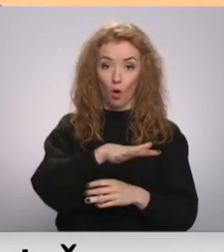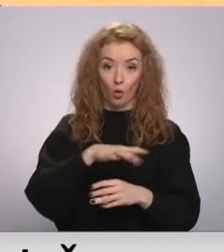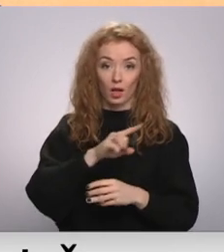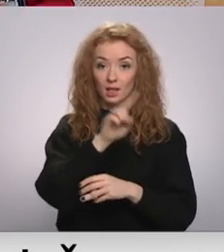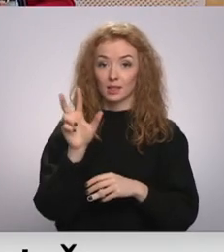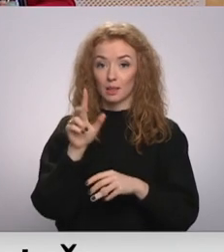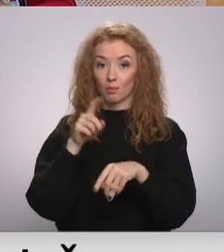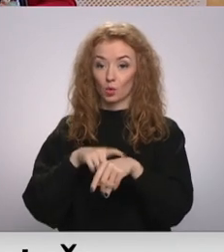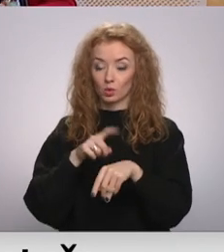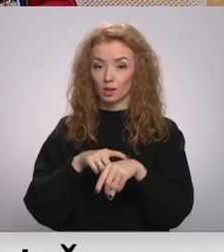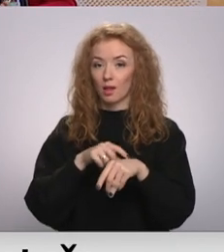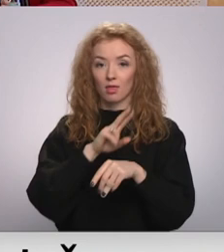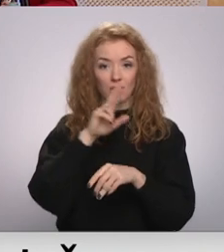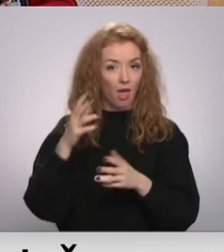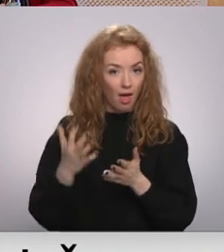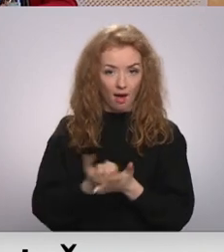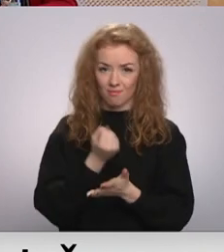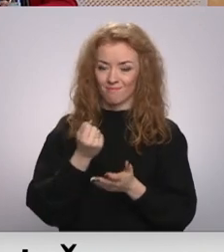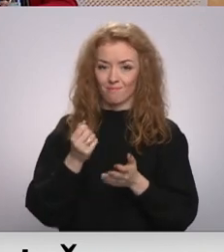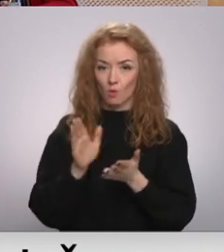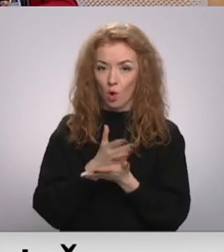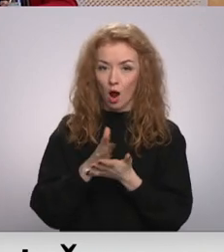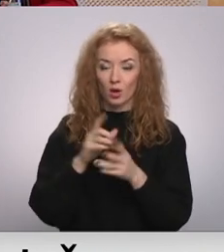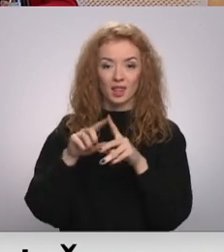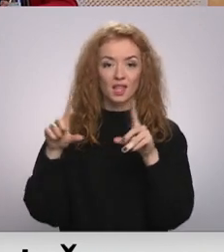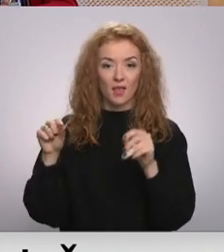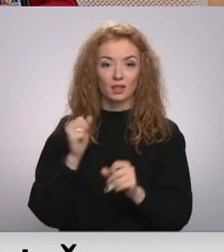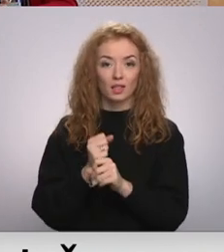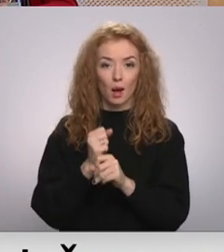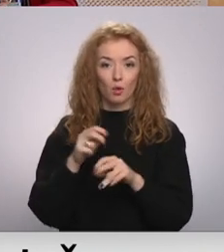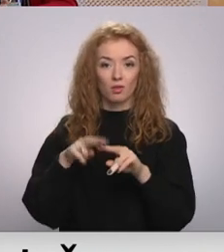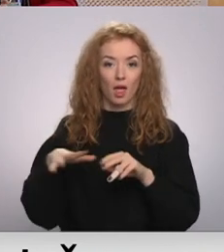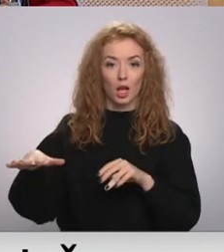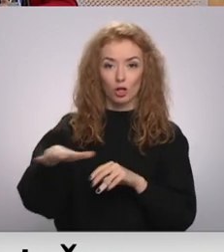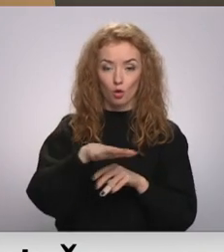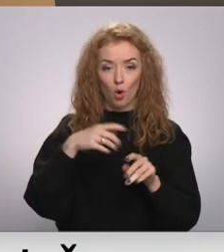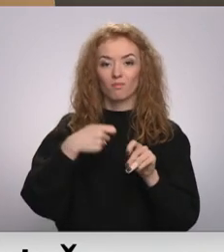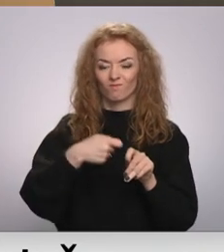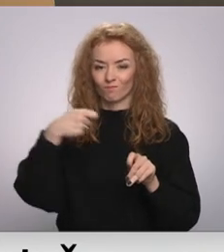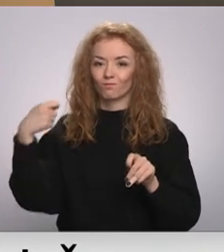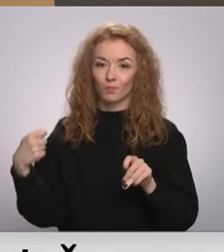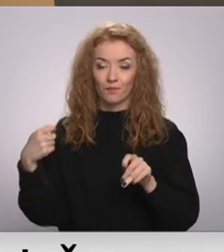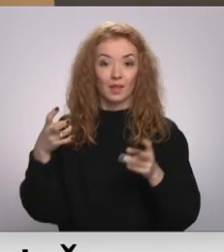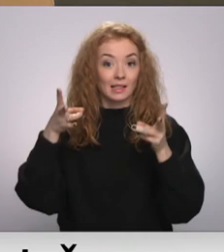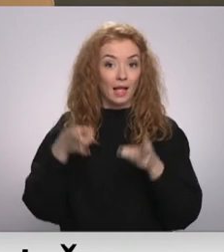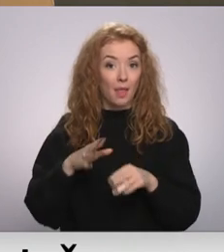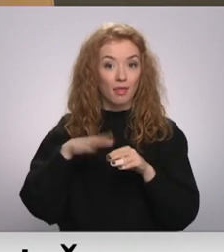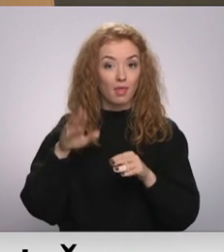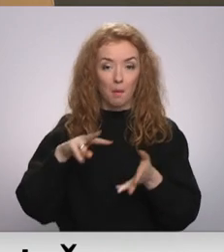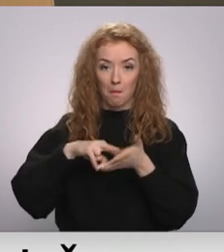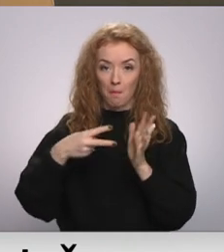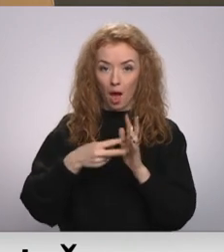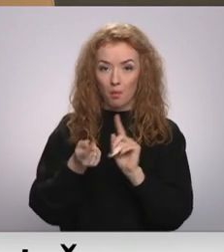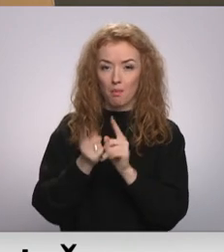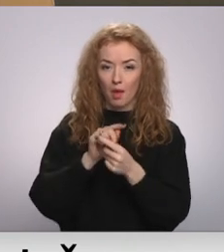trījiem pēcpusdienā vēl neizdevās atjaunot dienestu darbu lidostas teritorijā pagarinot. Incidenta dēļ plānus nācies